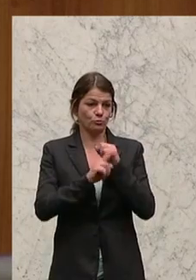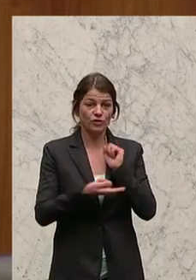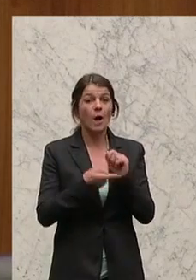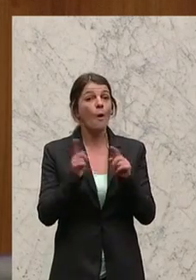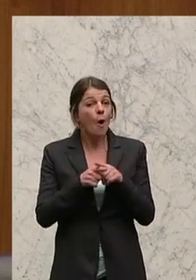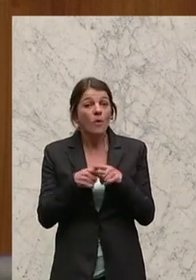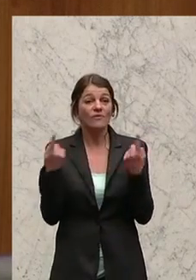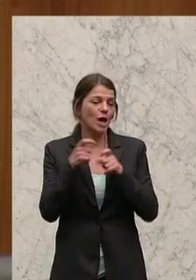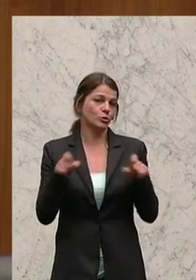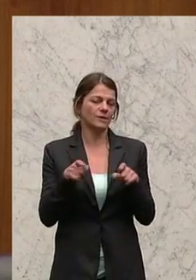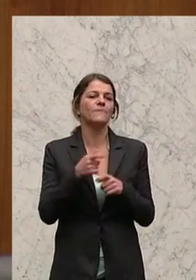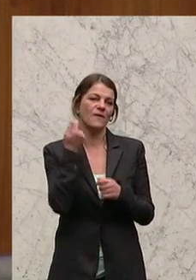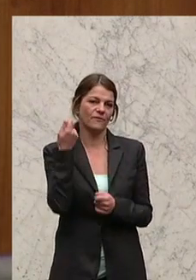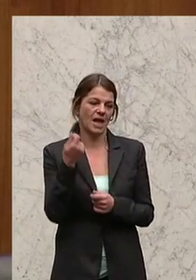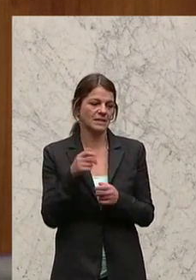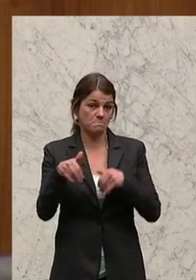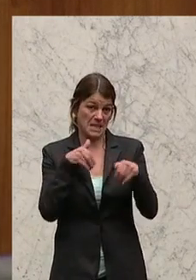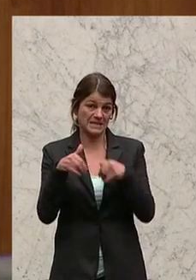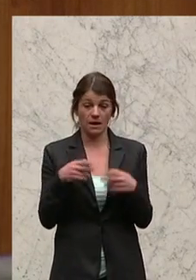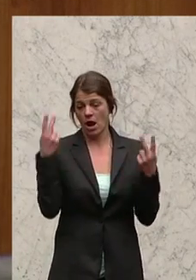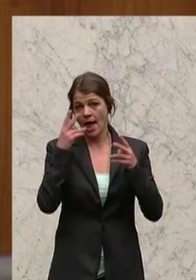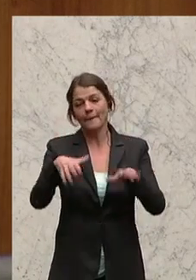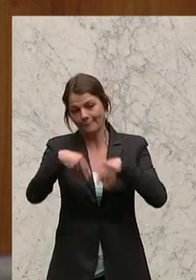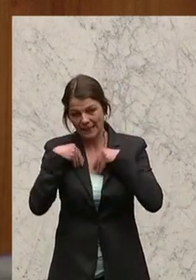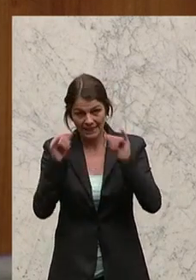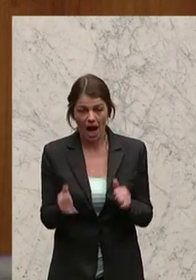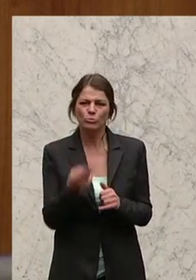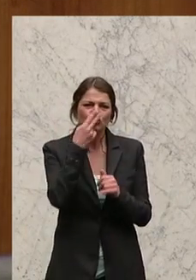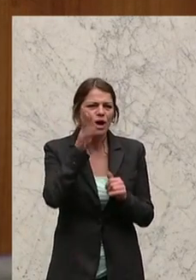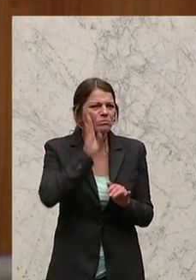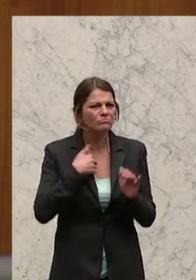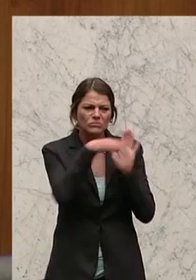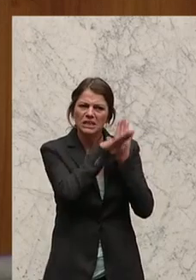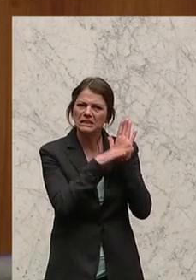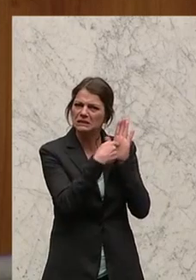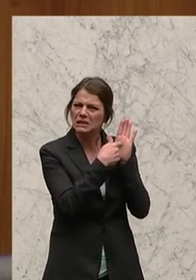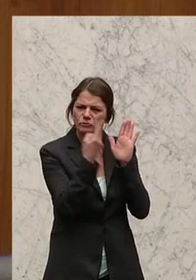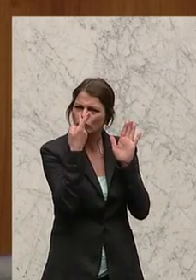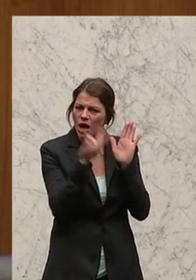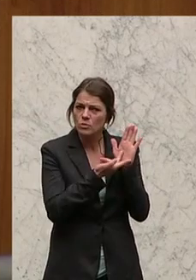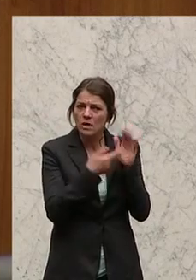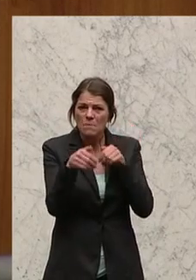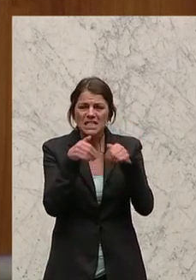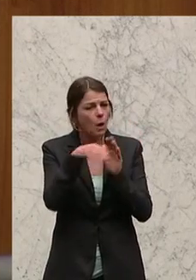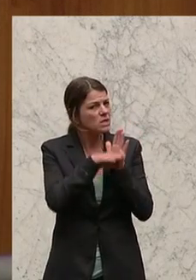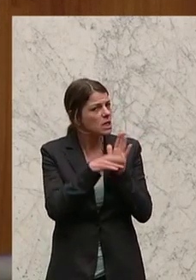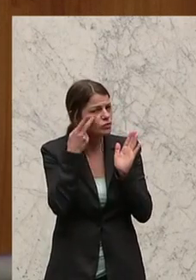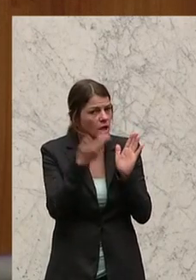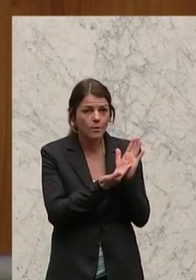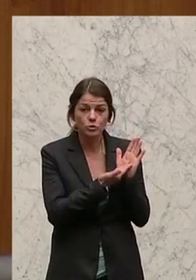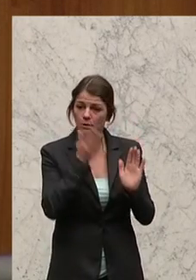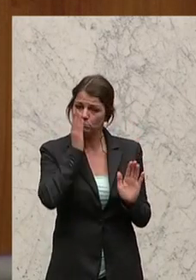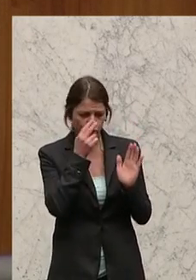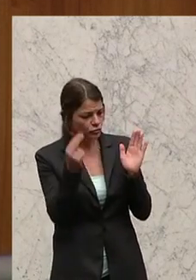der Finanzminister. Ich nehme das auch gern auf mich. Aber schauen Sie sich doch einmal unsere Gesetzeslage an mit den Ministeriengesetzen. Und schauen Sie sich einmal genau an,